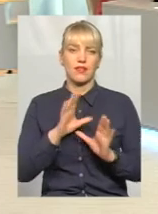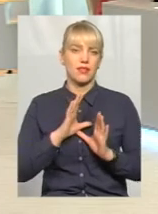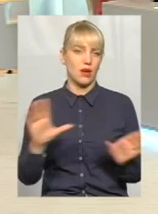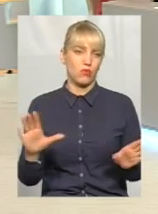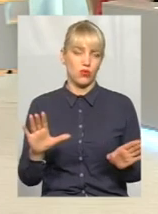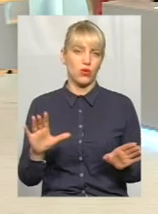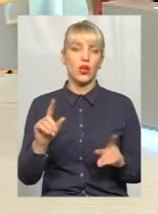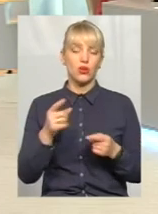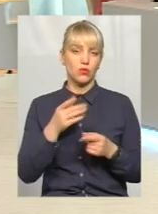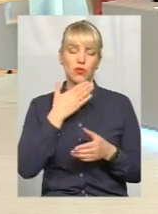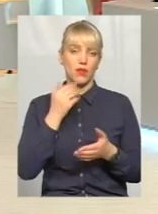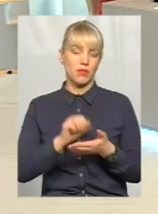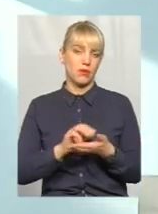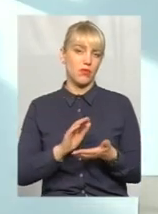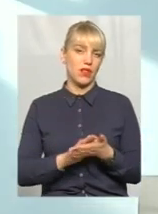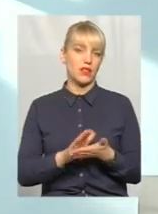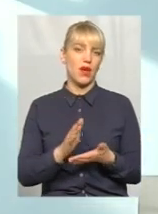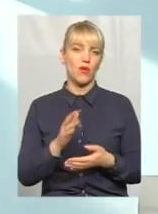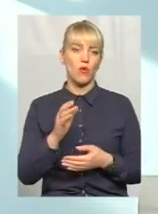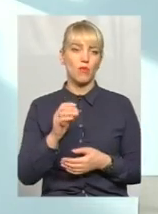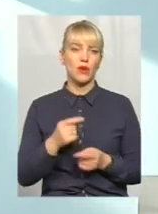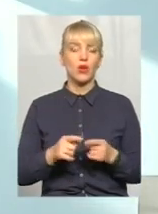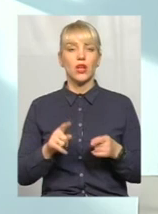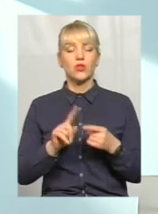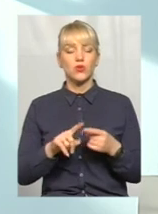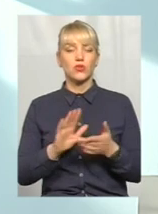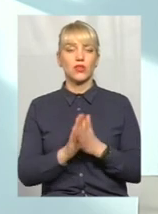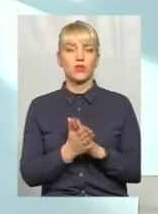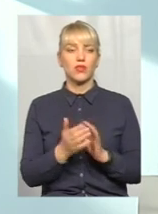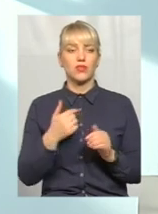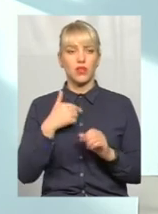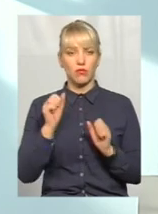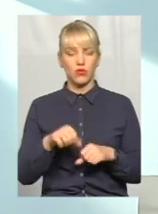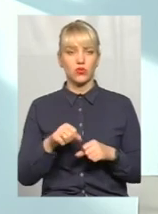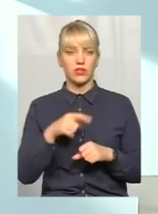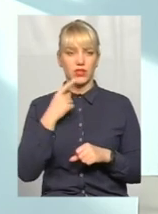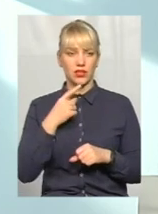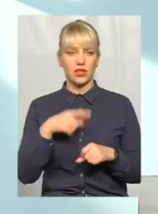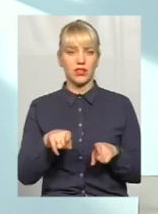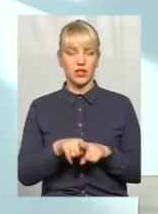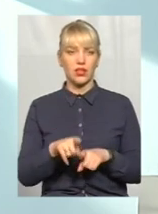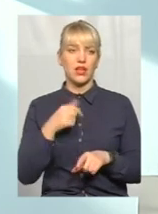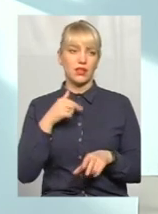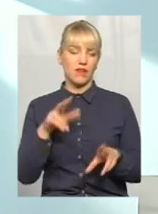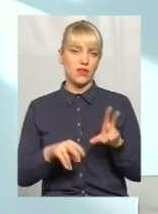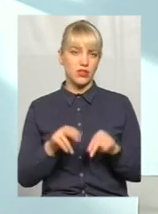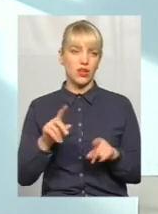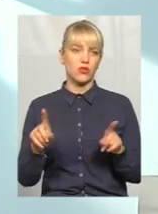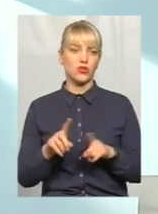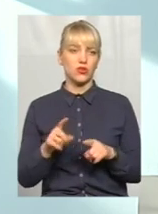І тому не перебували на обліпу ці ситуації. В цю ситуацію я можу, як заключне слово цієї ситуації, сказати, я вважаю, що це